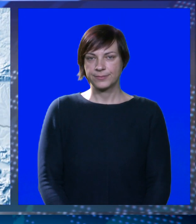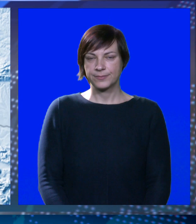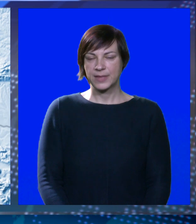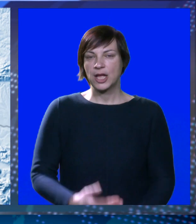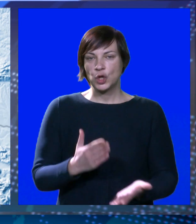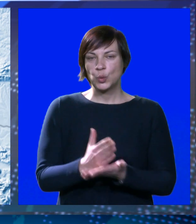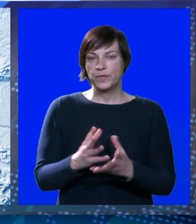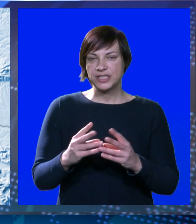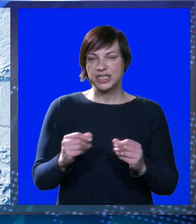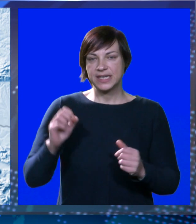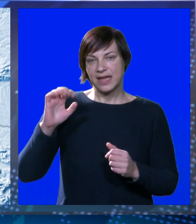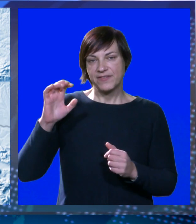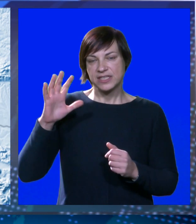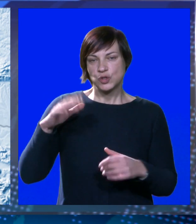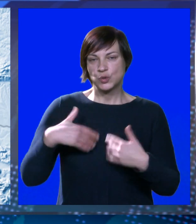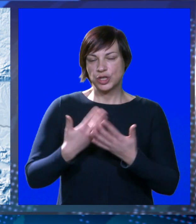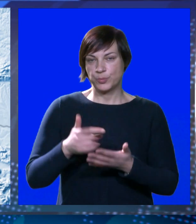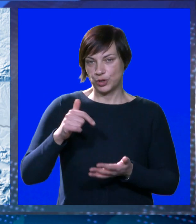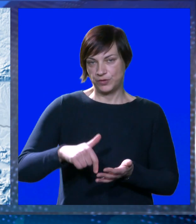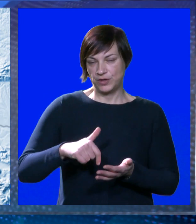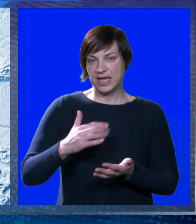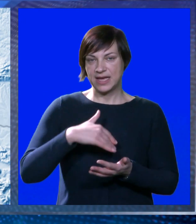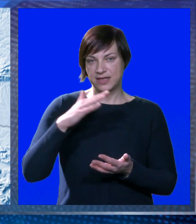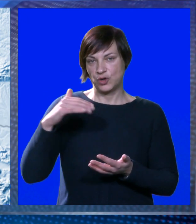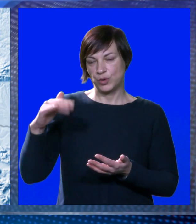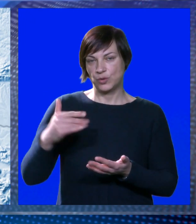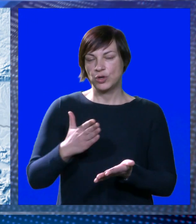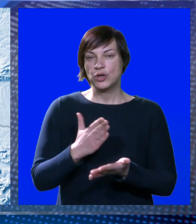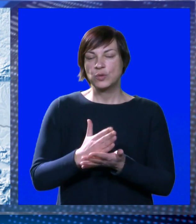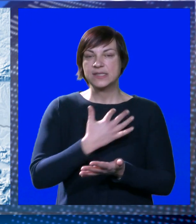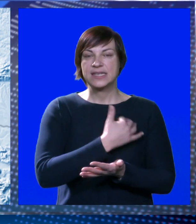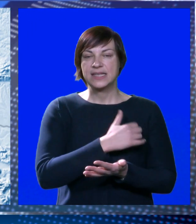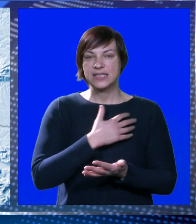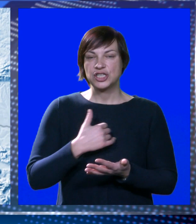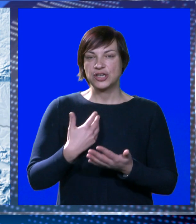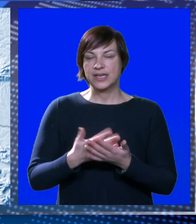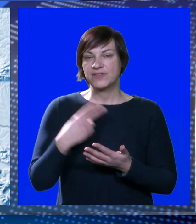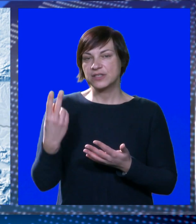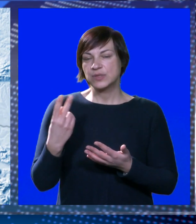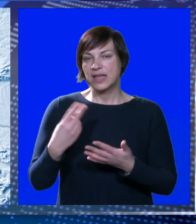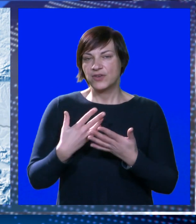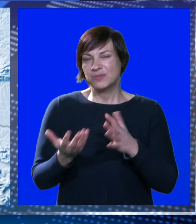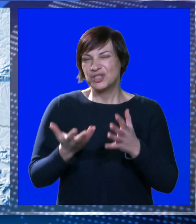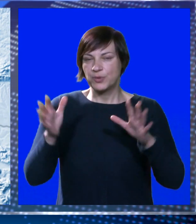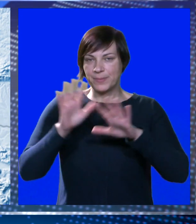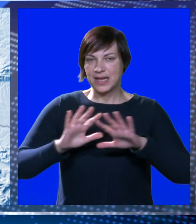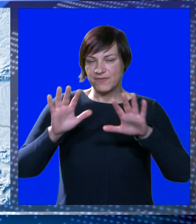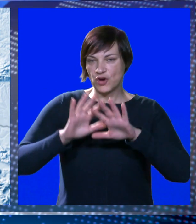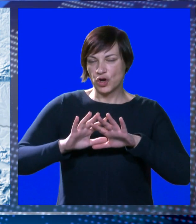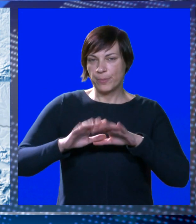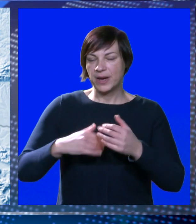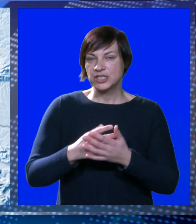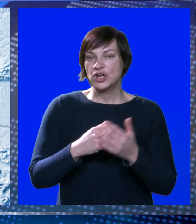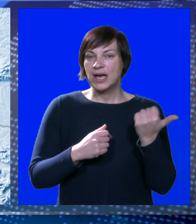U većini krajeva pretežno sunčano, pogotovo na Jadranu i Gorju. U dijelu središnje Hrvatske, te osobito u Slavoniji, biće promjenjivo oblačno,